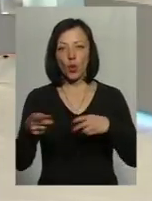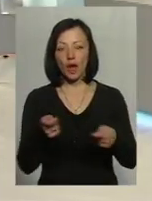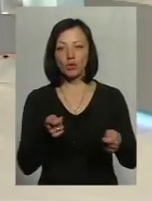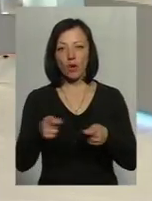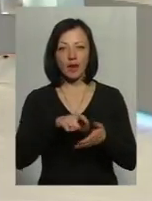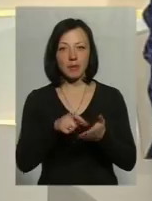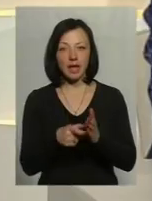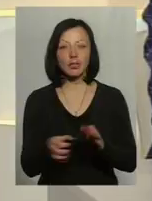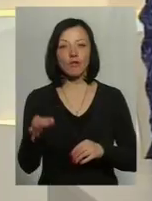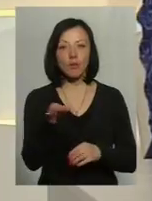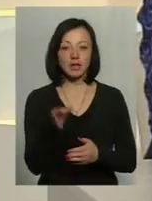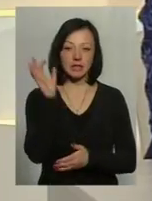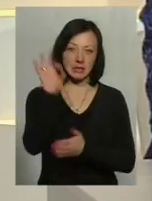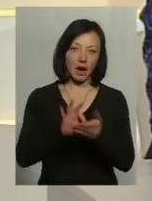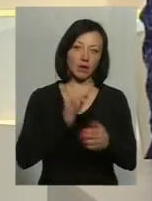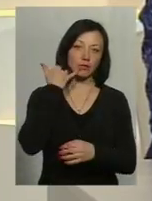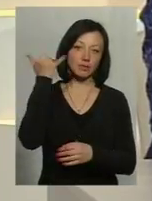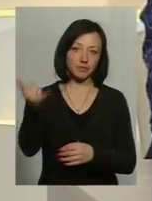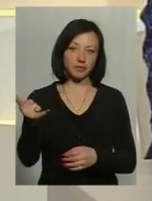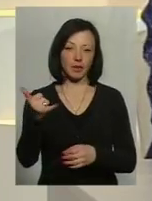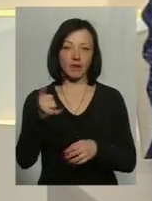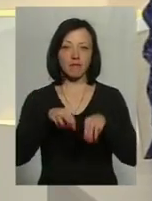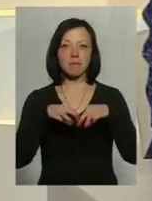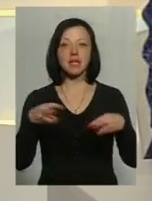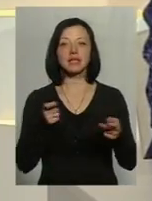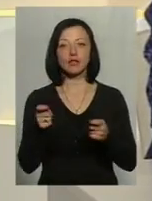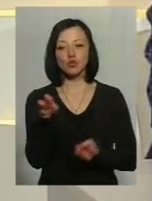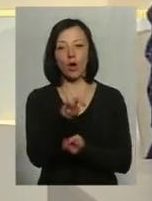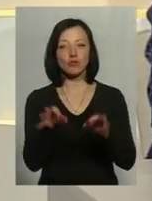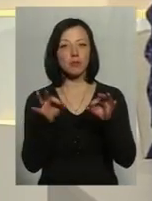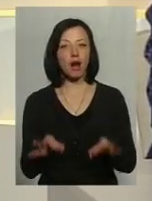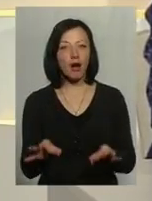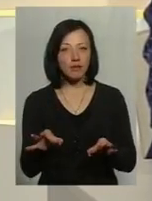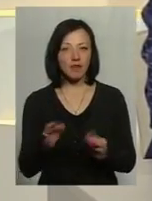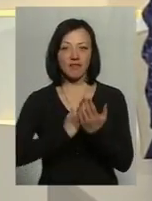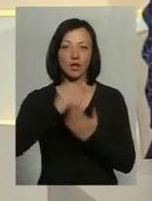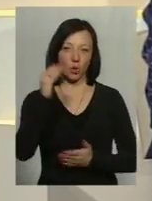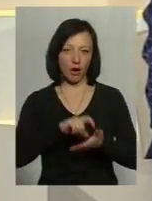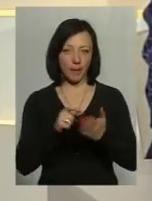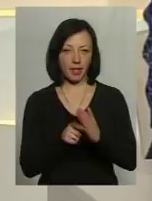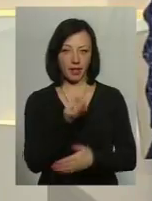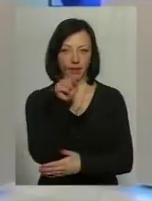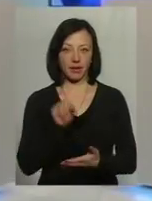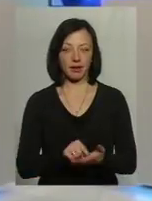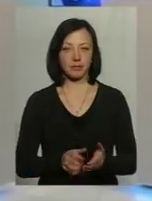кабінети в області, відразу телефонують на гарячу лінію, шукаючи правди в високих кабінетах?